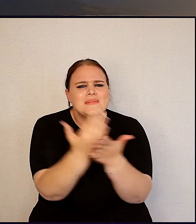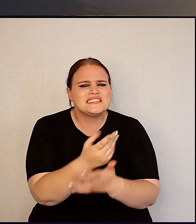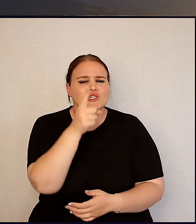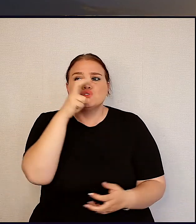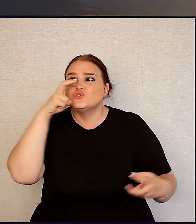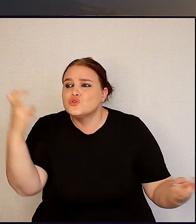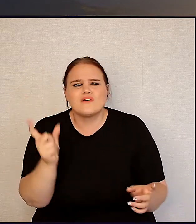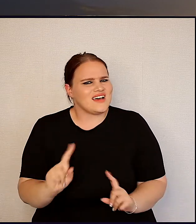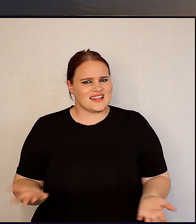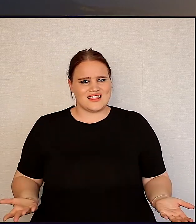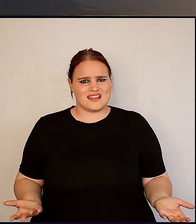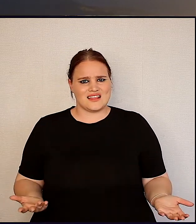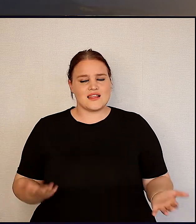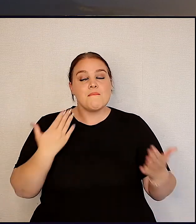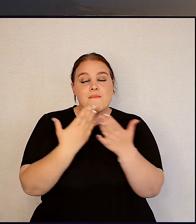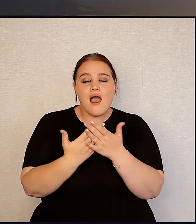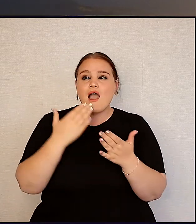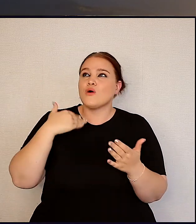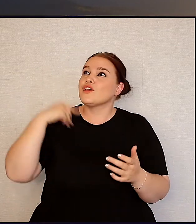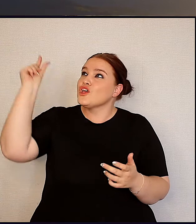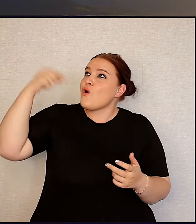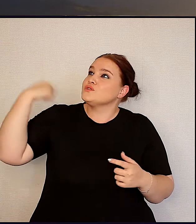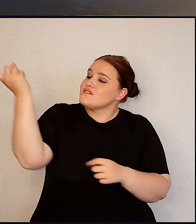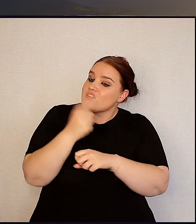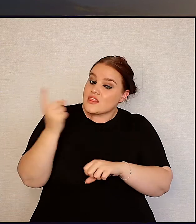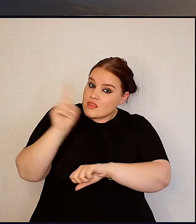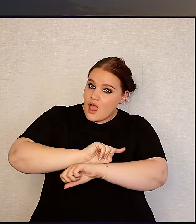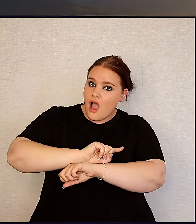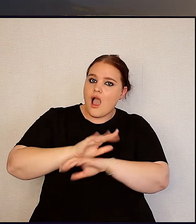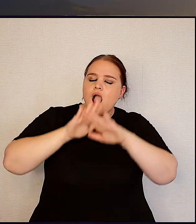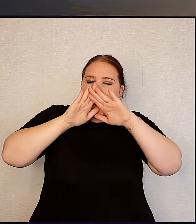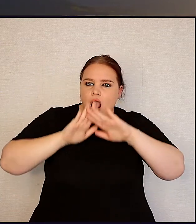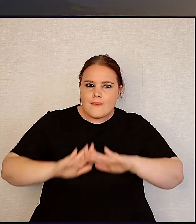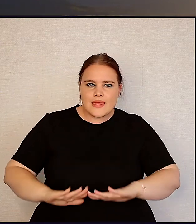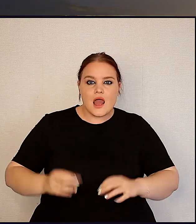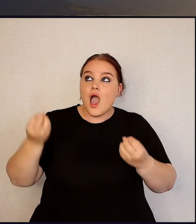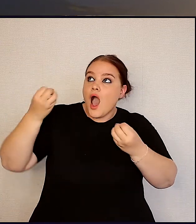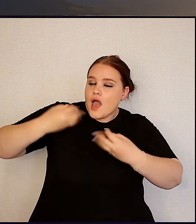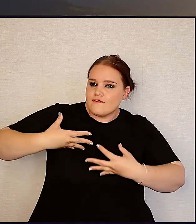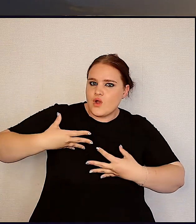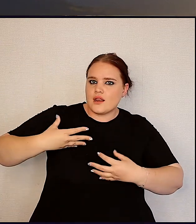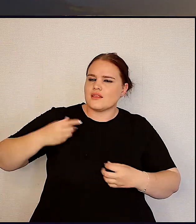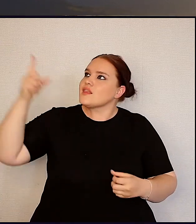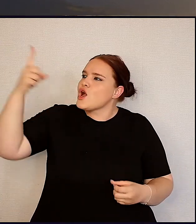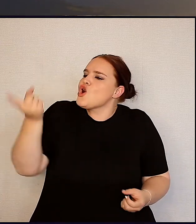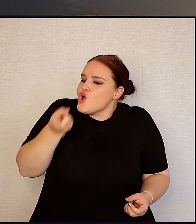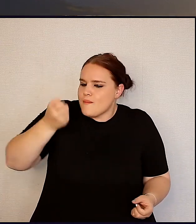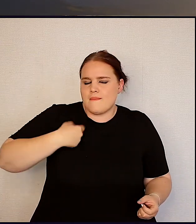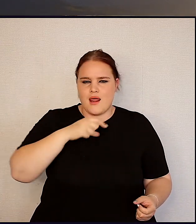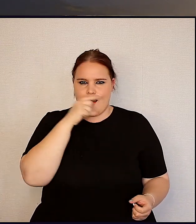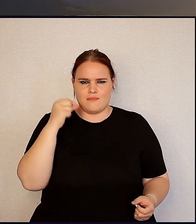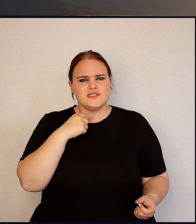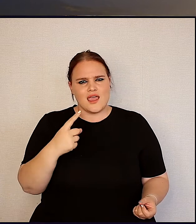is dit wat jy soek? Dankie dat jy ons vandag kom, met een sachte, kalmerende antwoord, net ons op die naam noem,